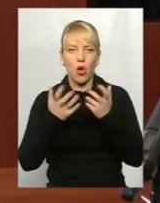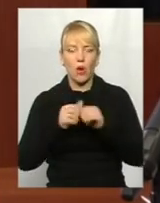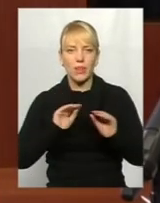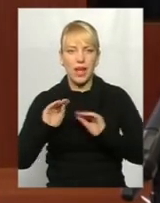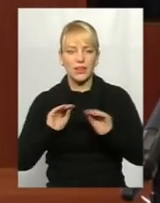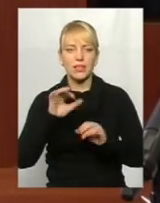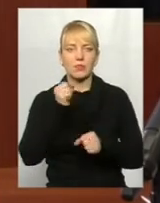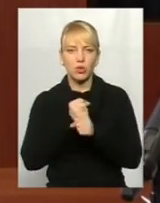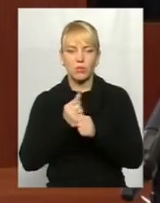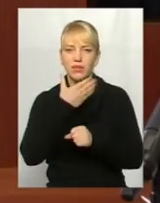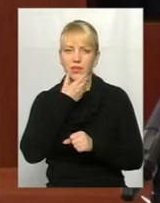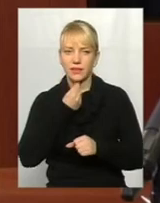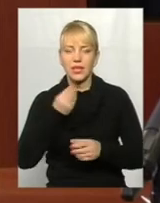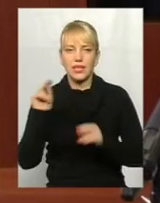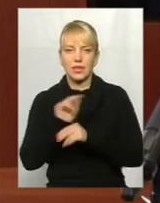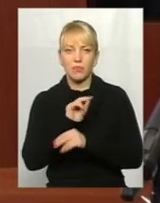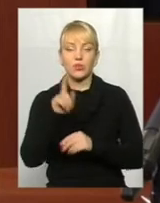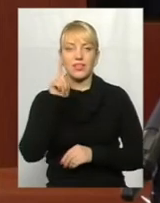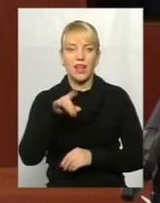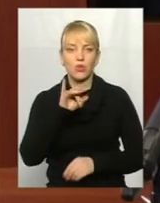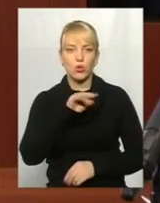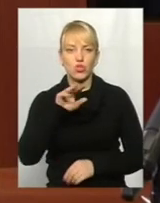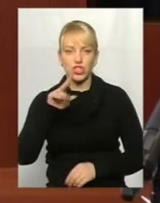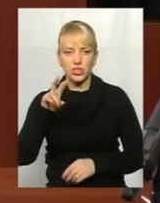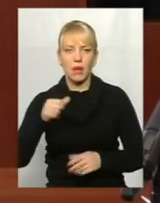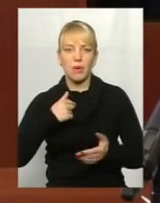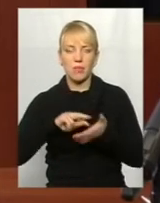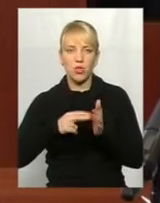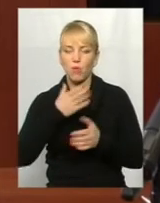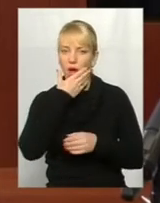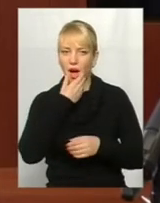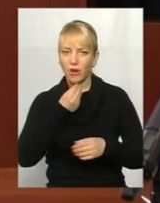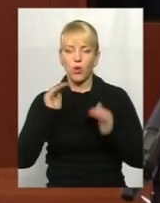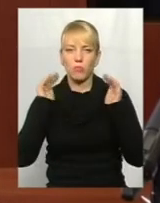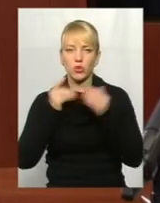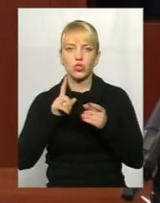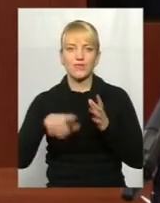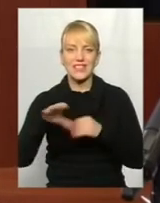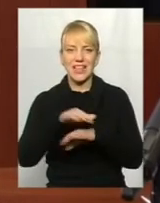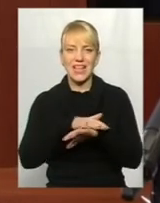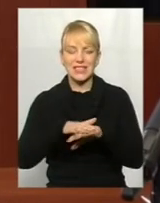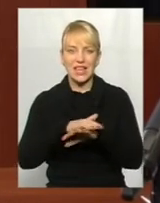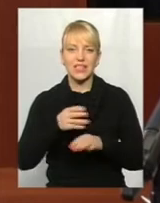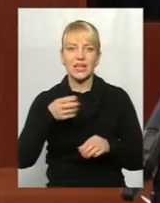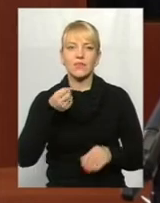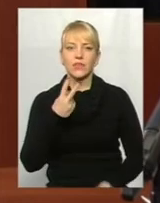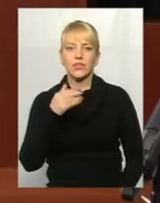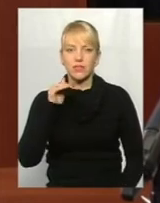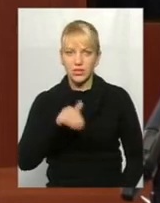зробити пристойні ремонти. І навіть у Рожичні ми плануємо хорошу амбулаторію, щоби все населення, 12 тисяч